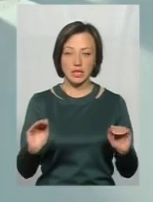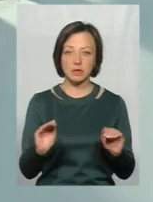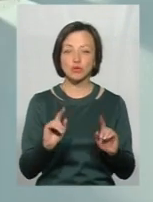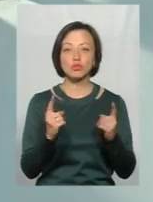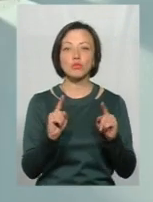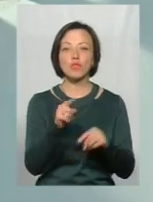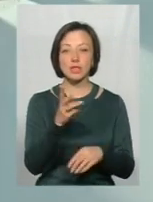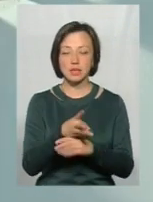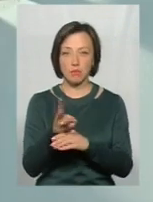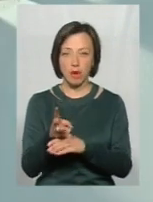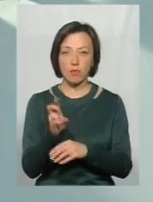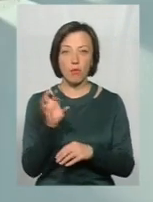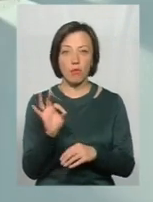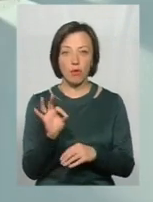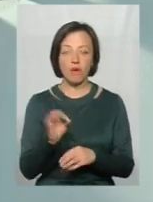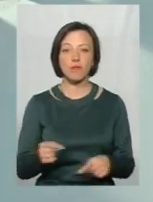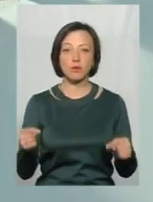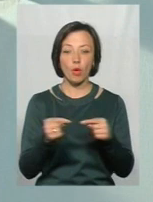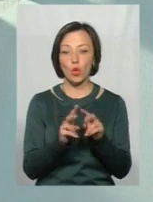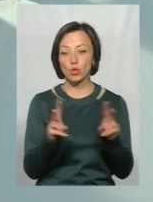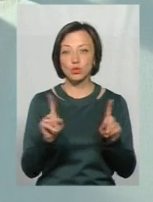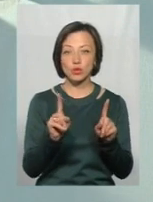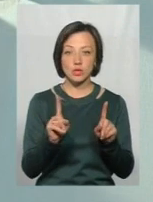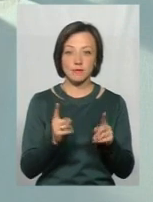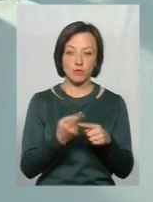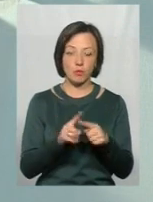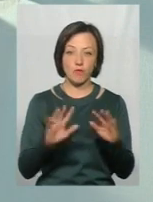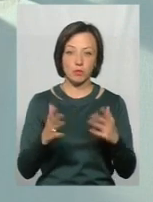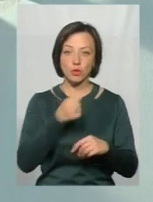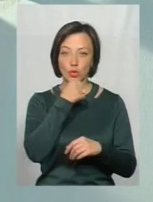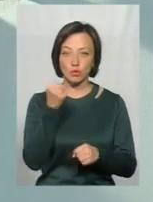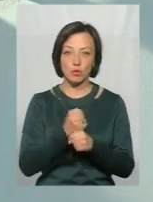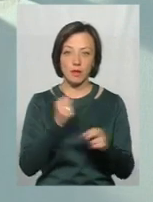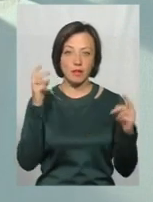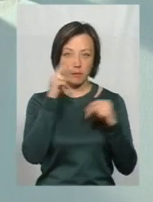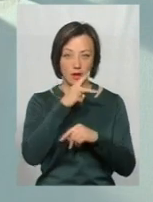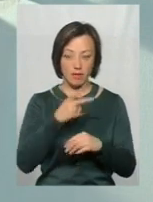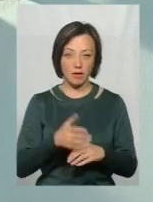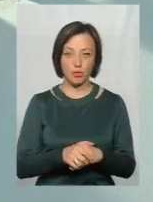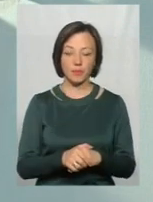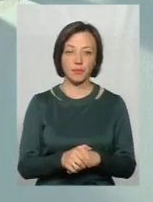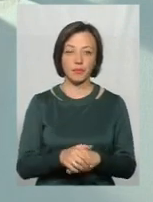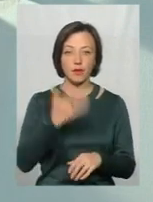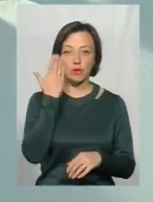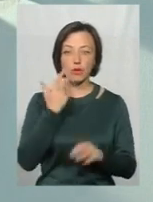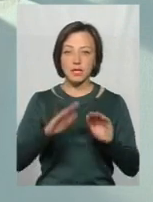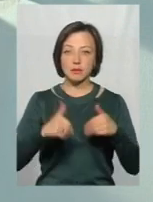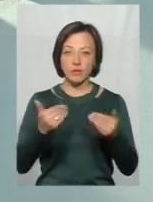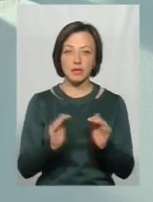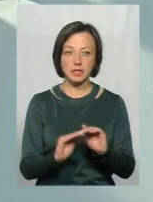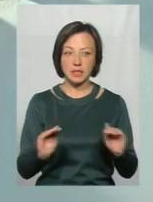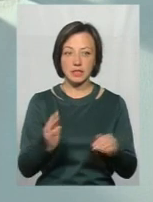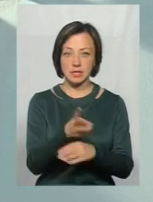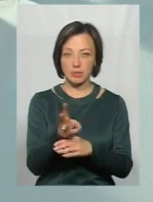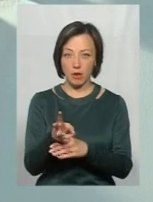Ось чому вони його знімають? Тому що, відповідно, хтось щось, в даному випадку дорослий, робить неправильно. І коли запропонувати дітям, от